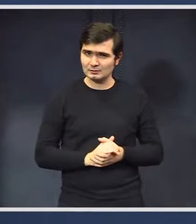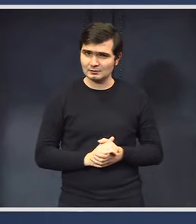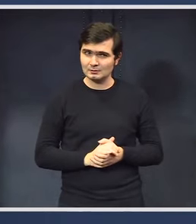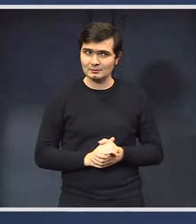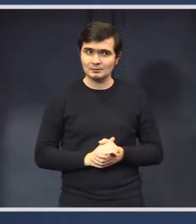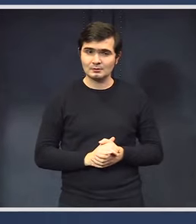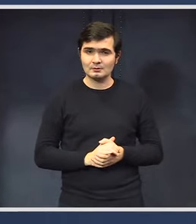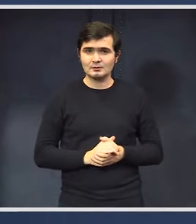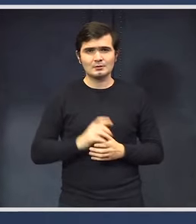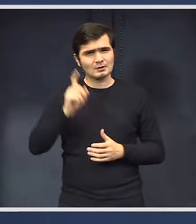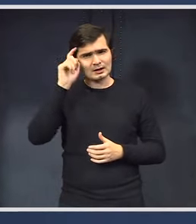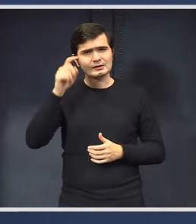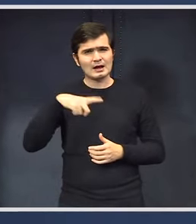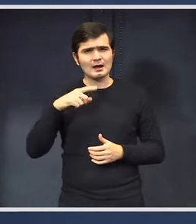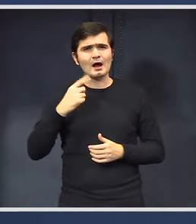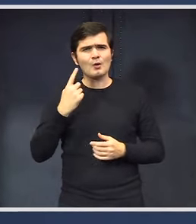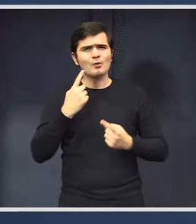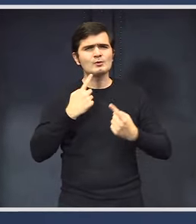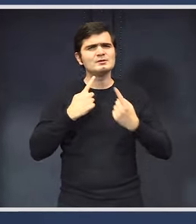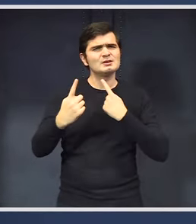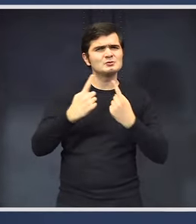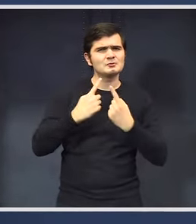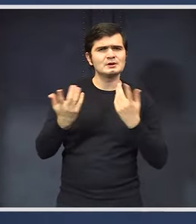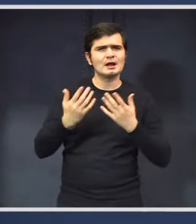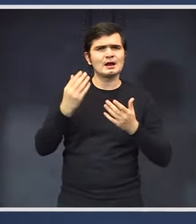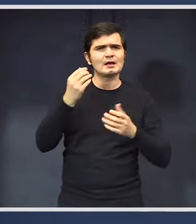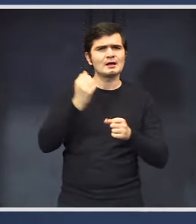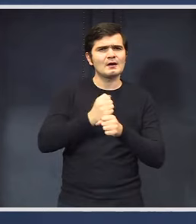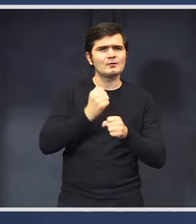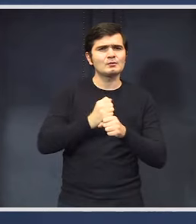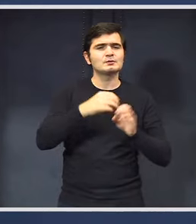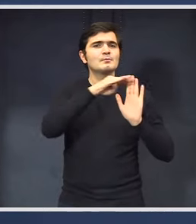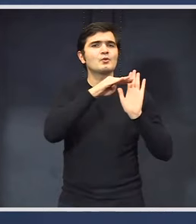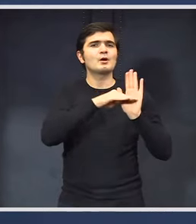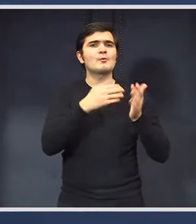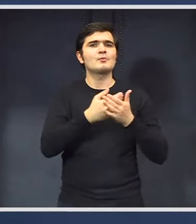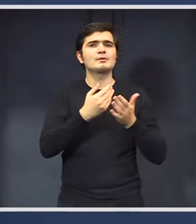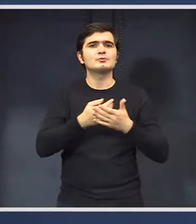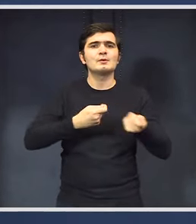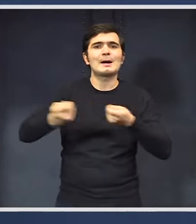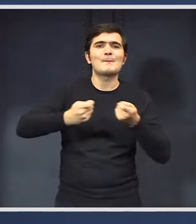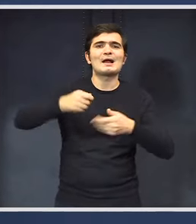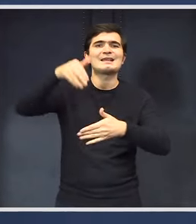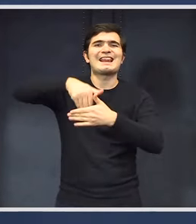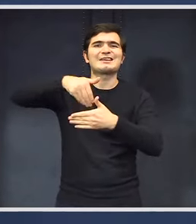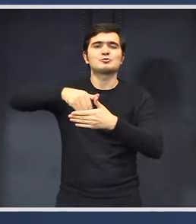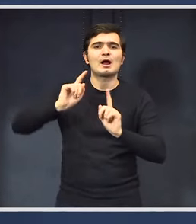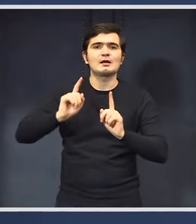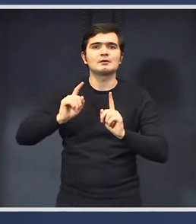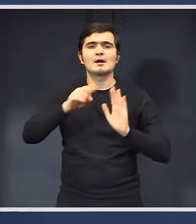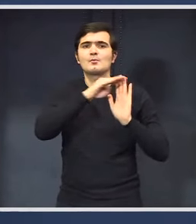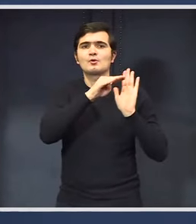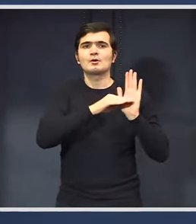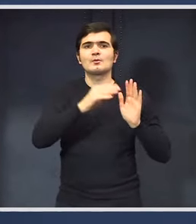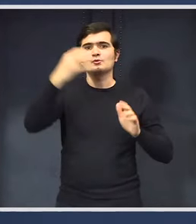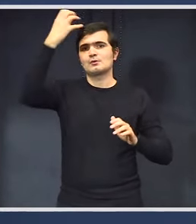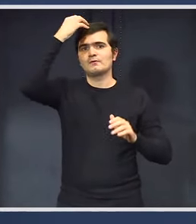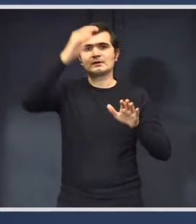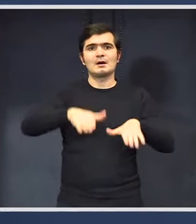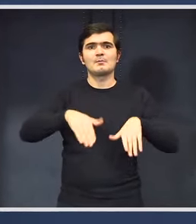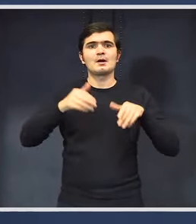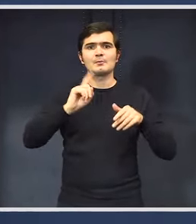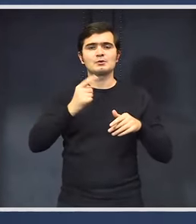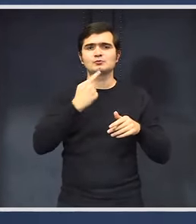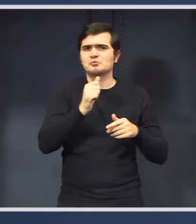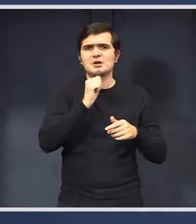Cred că era o discuție care a fost în programul electoral. Deci era în programul electoral. Cred că programul de guvernare în Parlament nu scrie nimic despre punct de